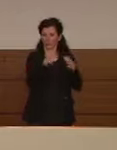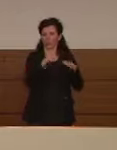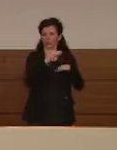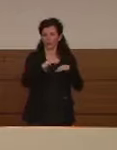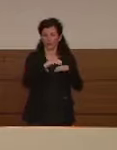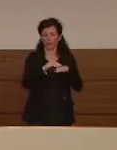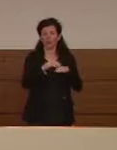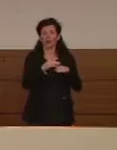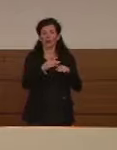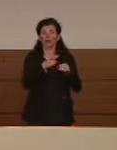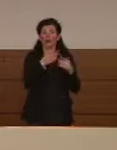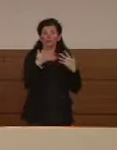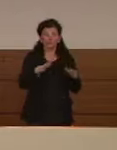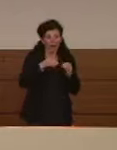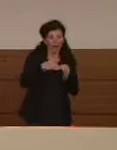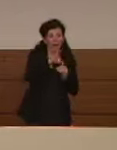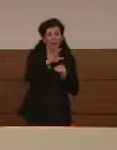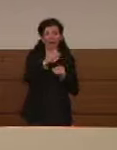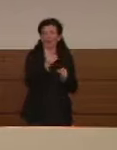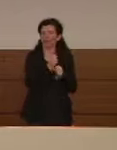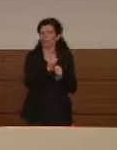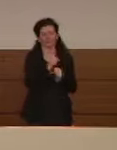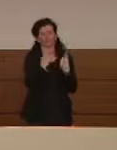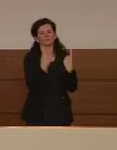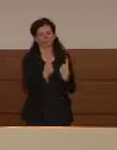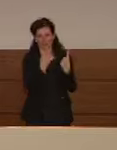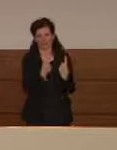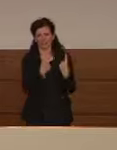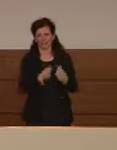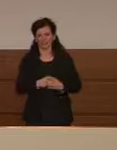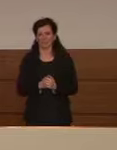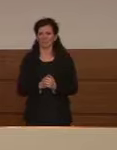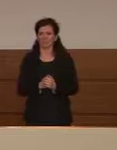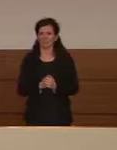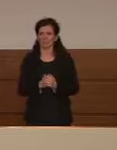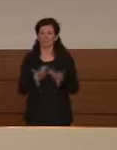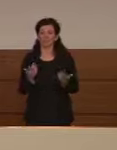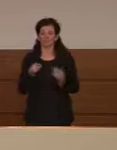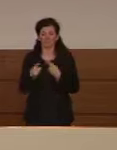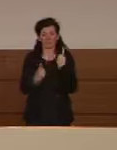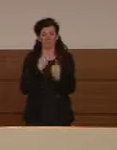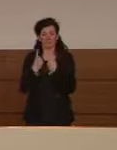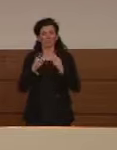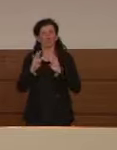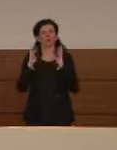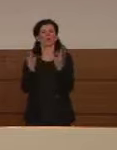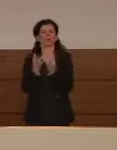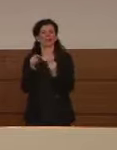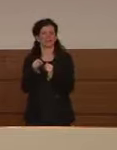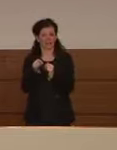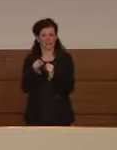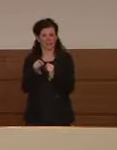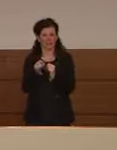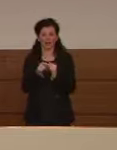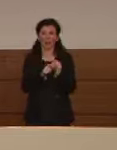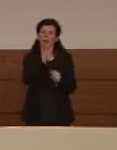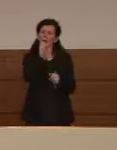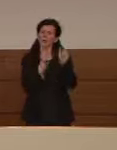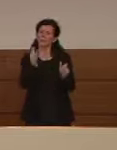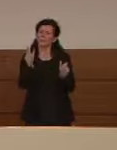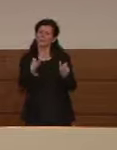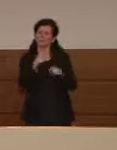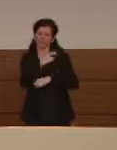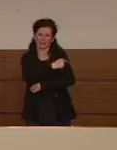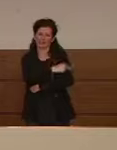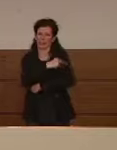impiegati nelle loro attività. Per quanto riguarda la quarantena, io voglio ricordare che il personale sanitario